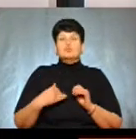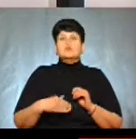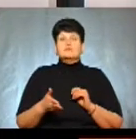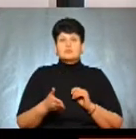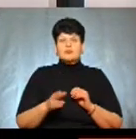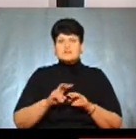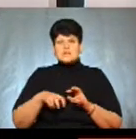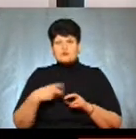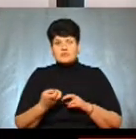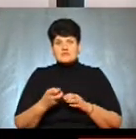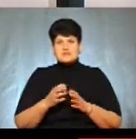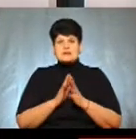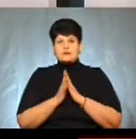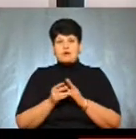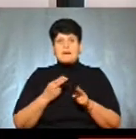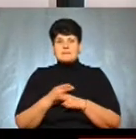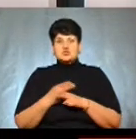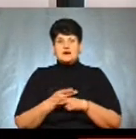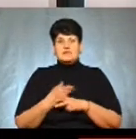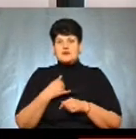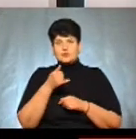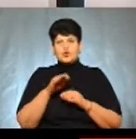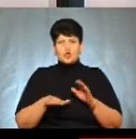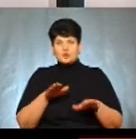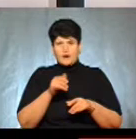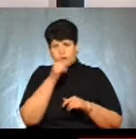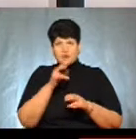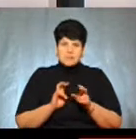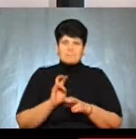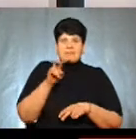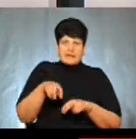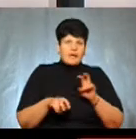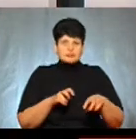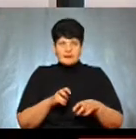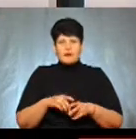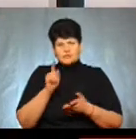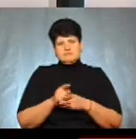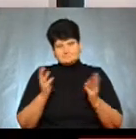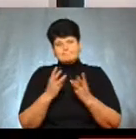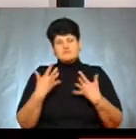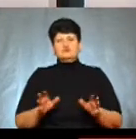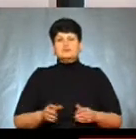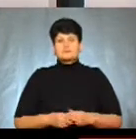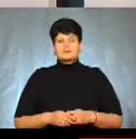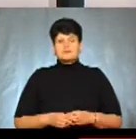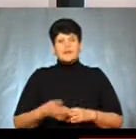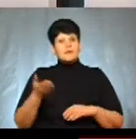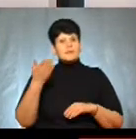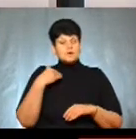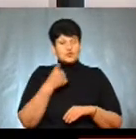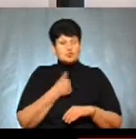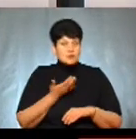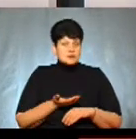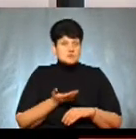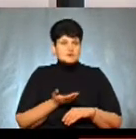Тобто просто зашпортався за траву, яка їм вмішала. Тобто він ноги не може підняти, а мусить її спалити, якщо мова йде про цього чоловіка. В минулому році